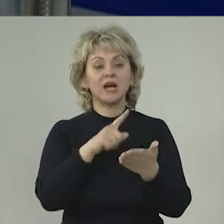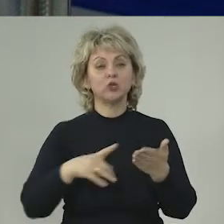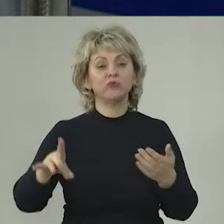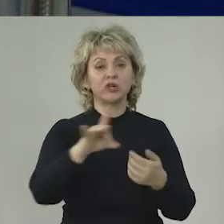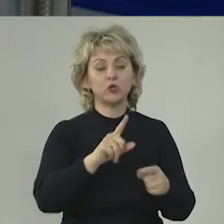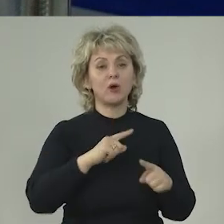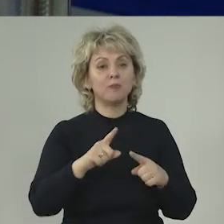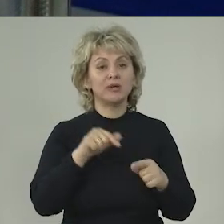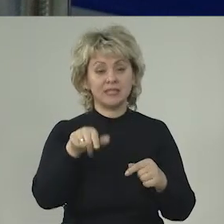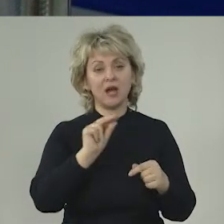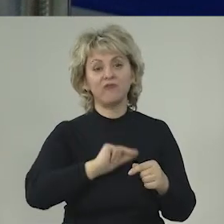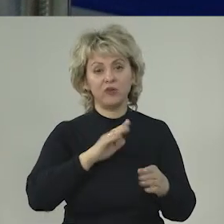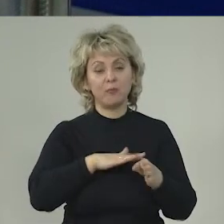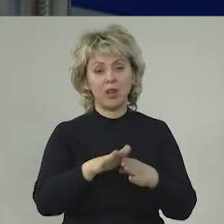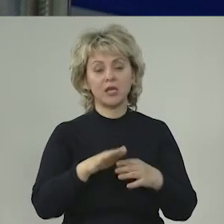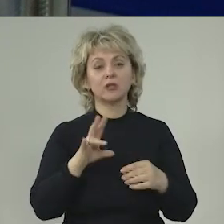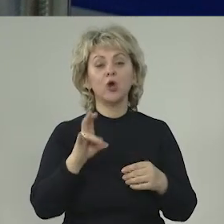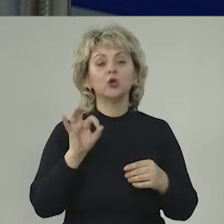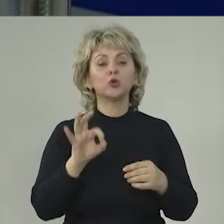городов-районов быстро сработают.